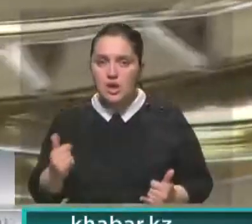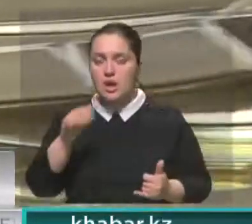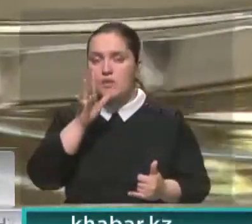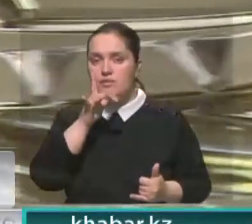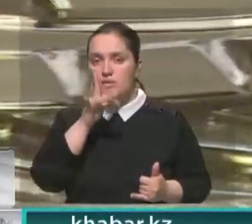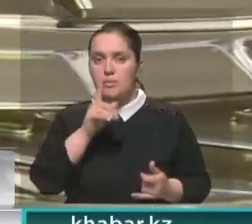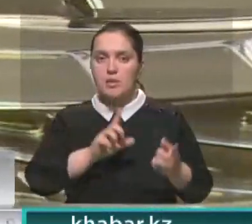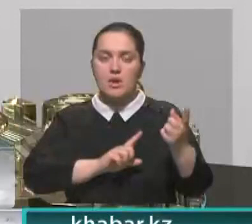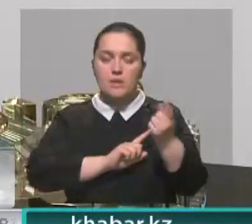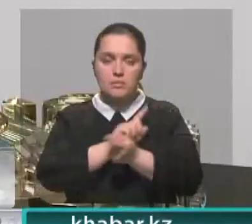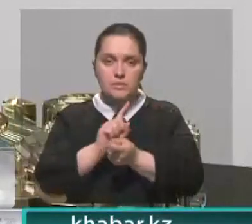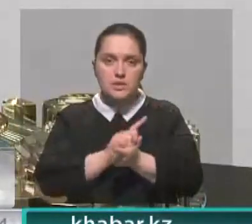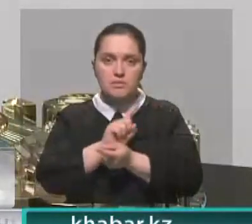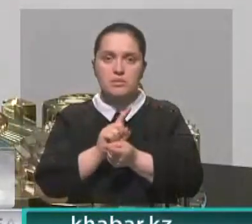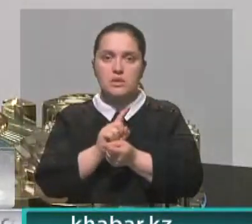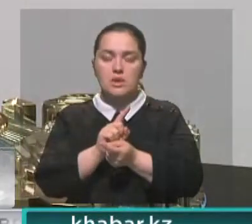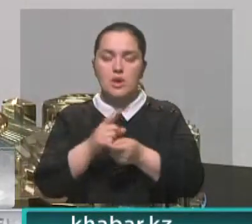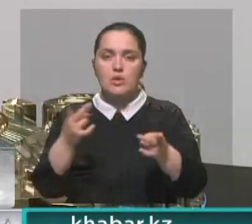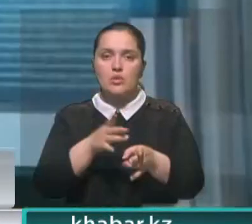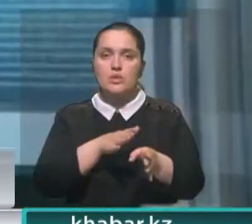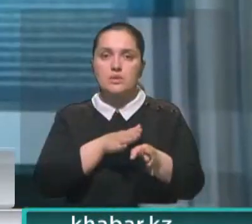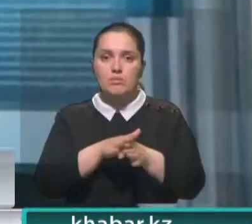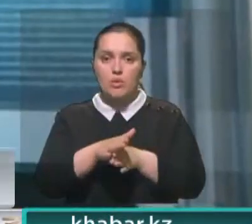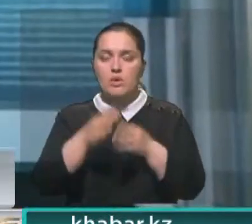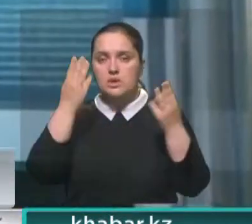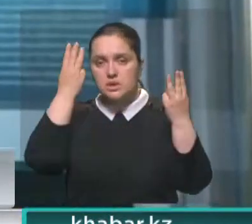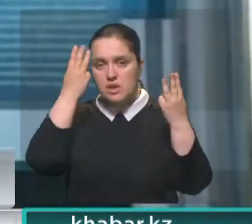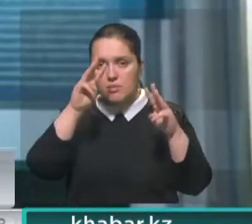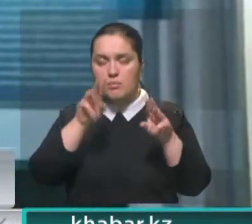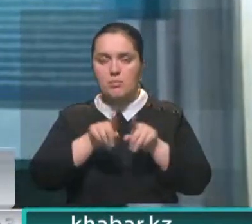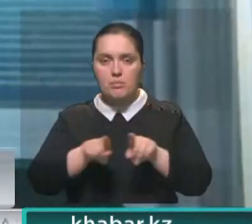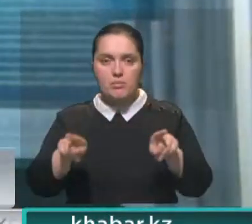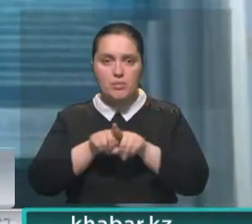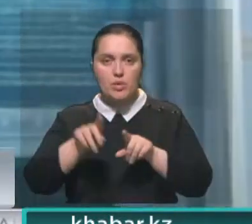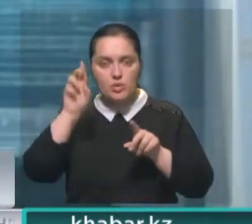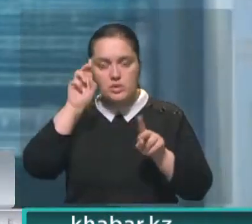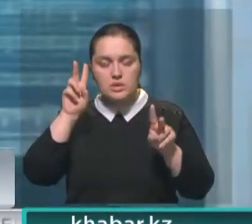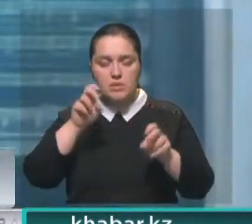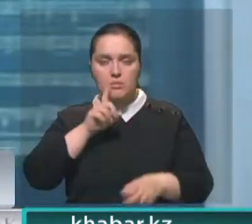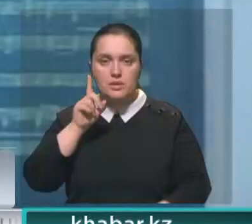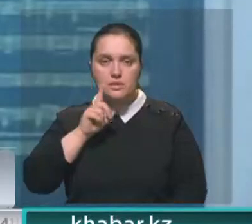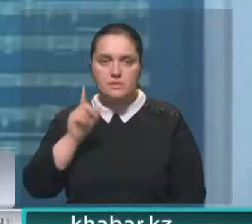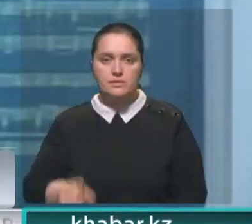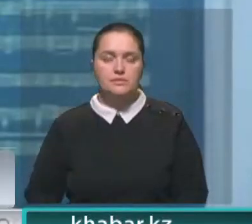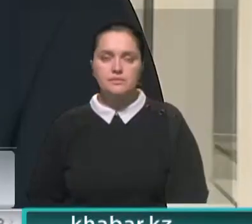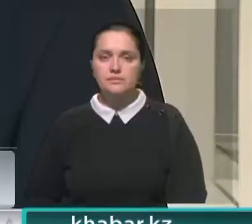масштабных государственных изменений, нужно использовать современные методы пропаганды госсимволов среди молодежи.